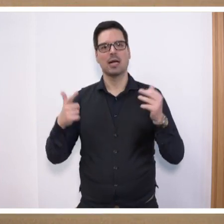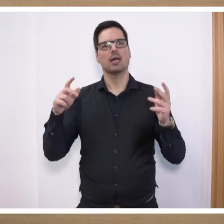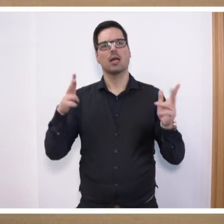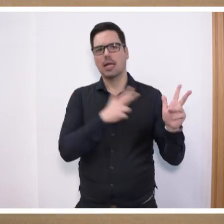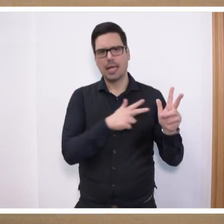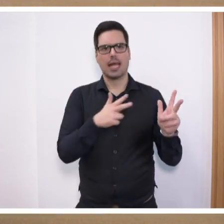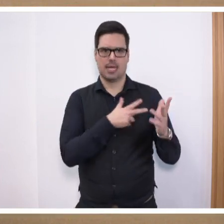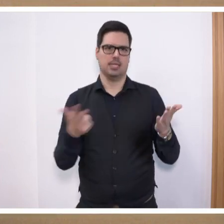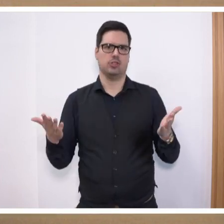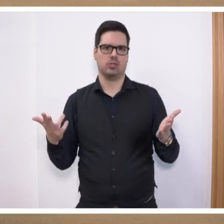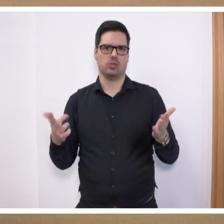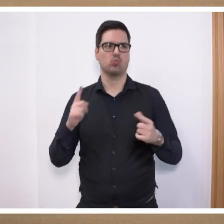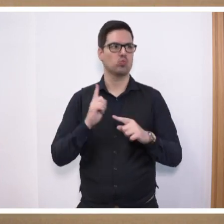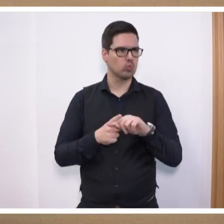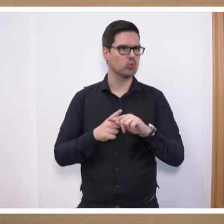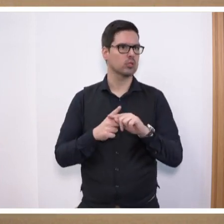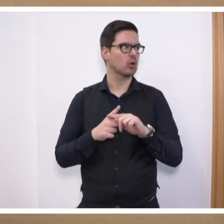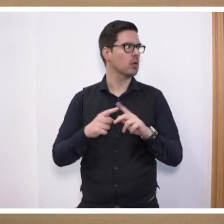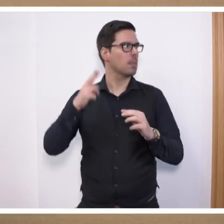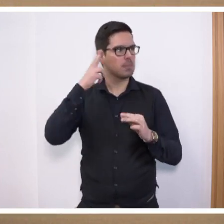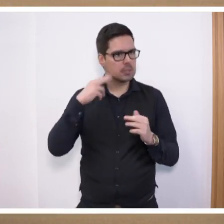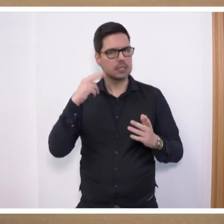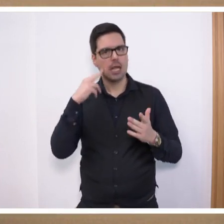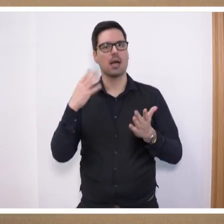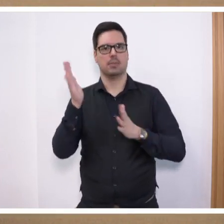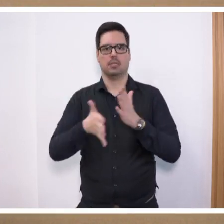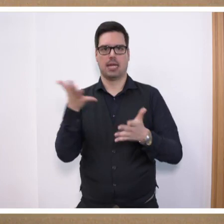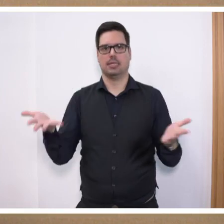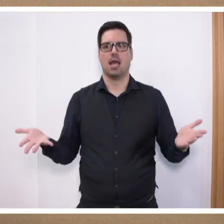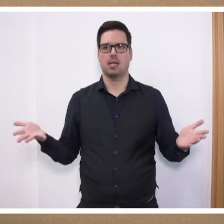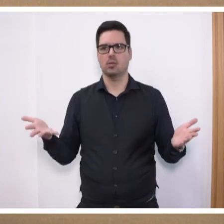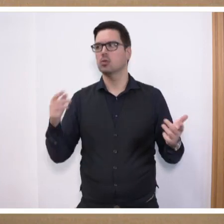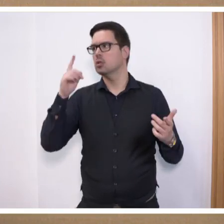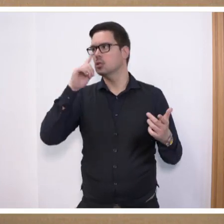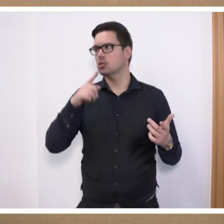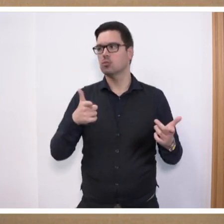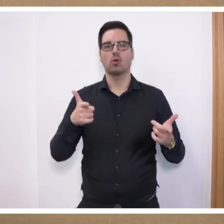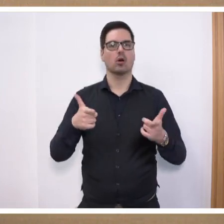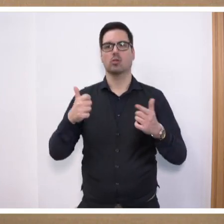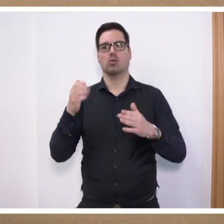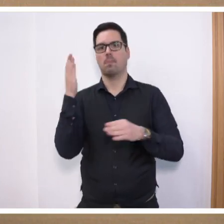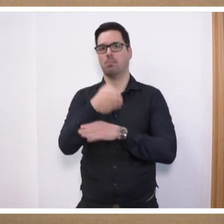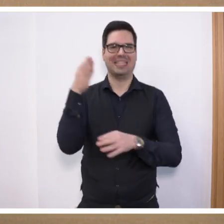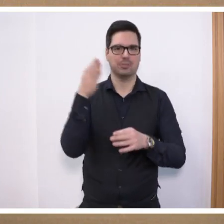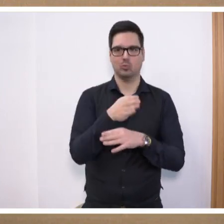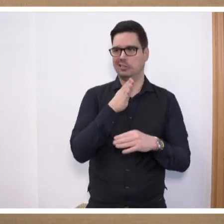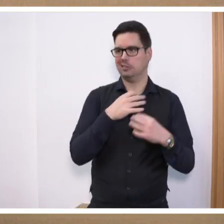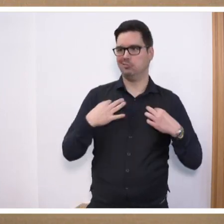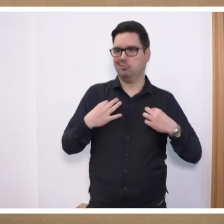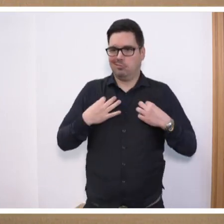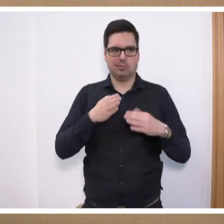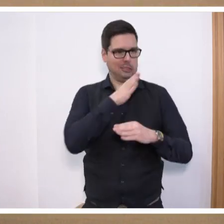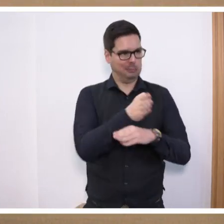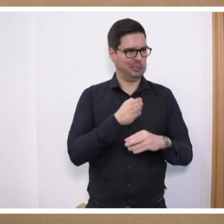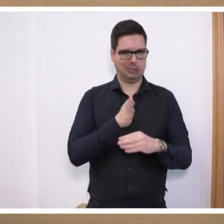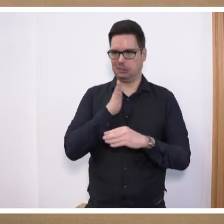zu machen und auch die Dinge beim Namen zu nennen und nicht mit irgendwelchen tollen Besuchen zu glänzen und alles